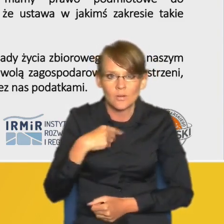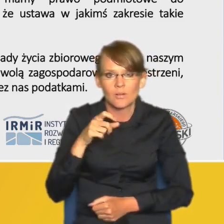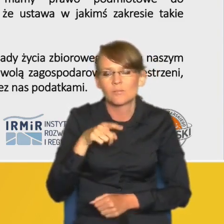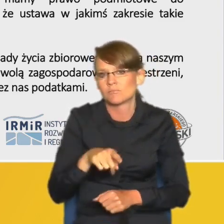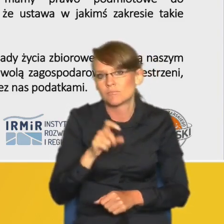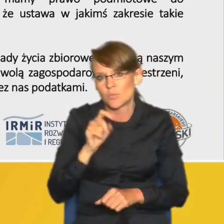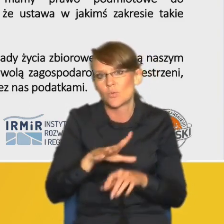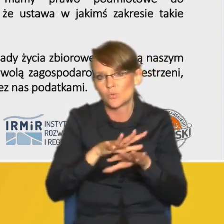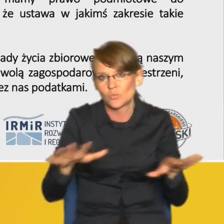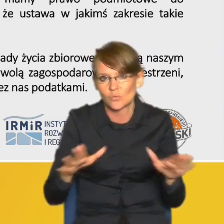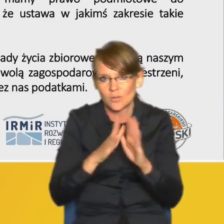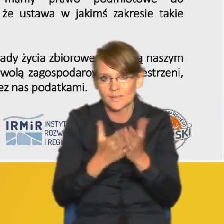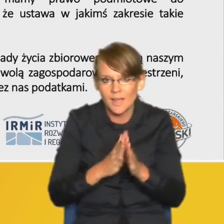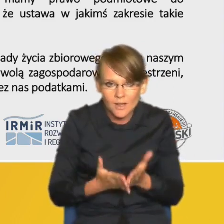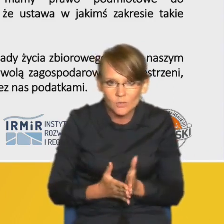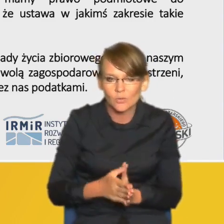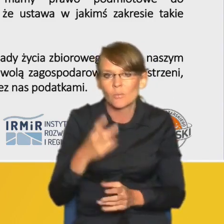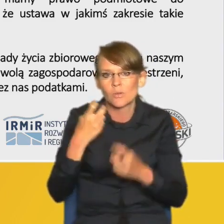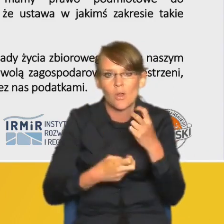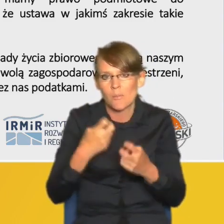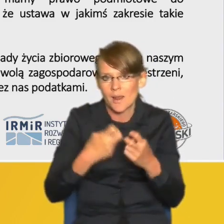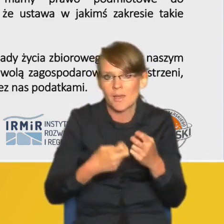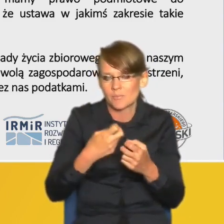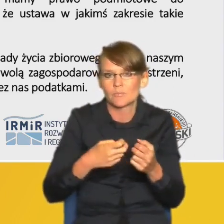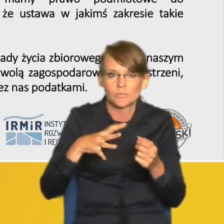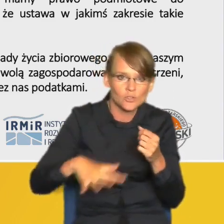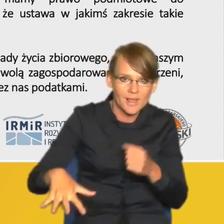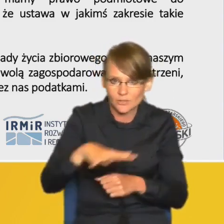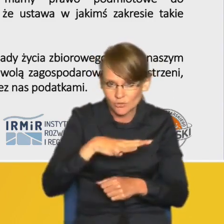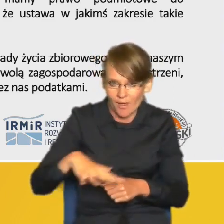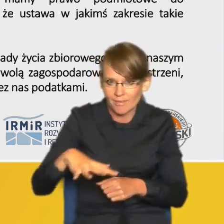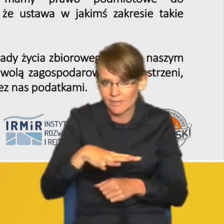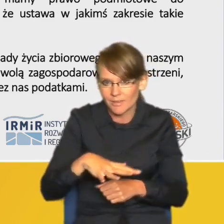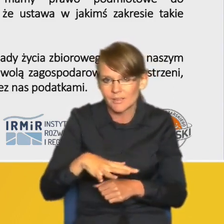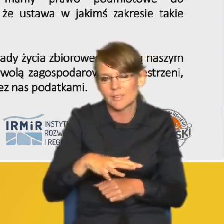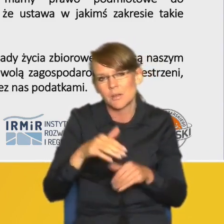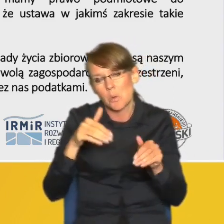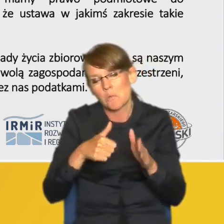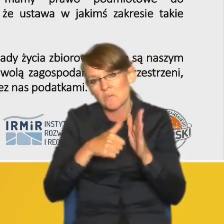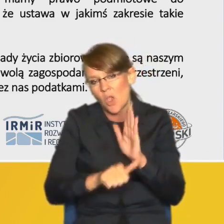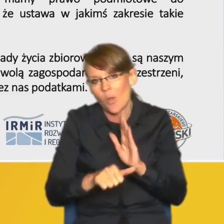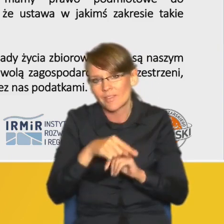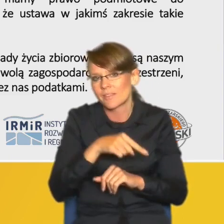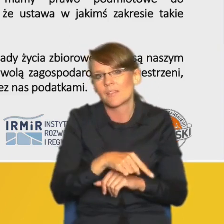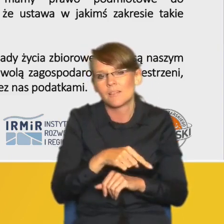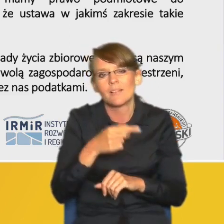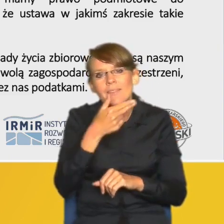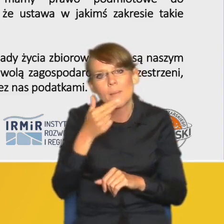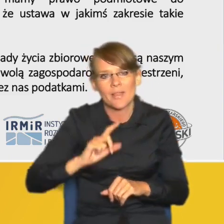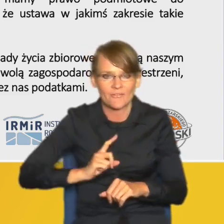literatura odnosząca się do problematyki przestrzennej w tych krajach może za wyjątkiem Francji i